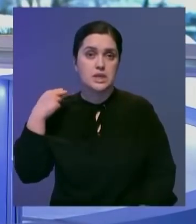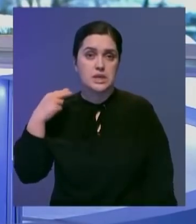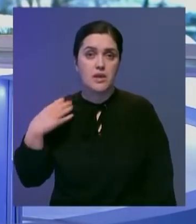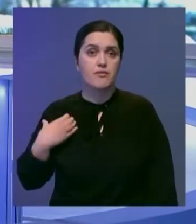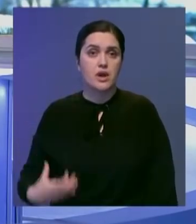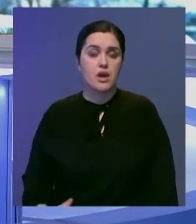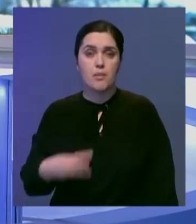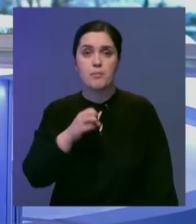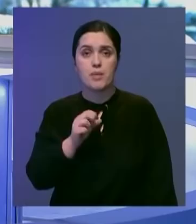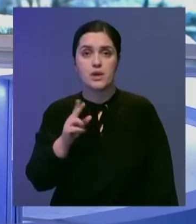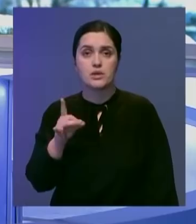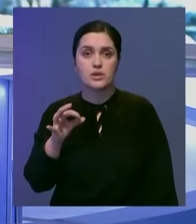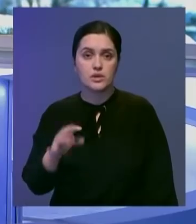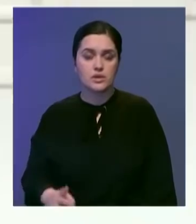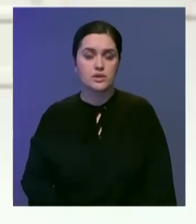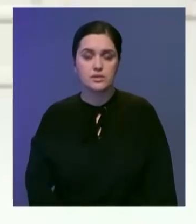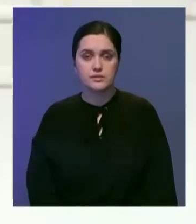Пятой Республики Эммануэль Макрон.